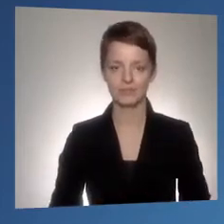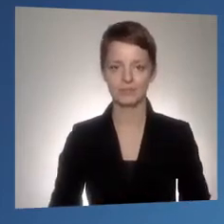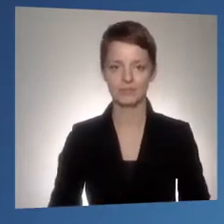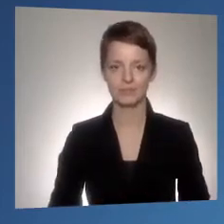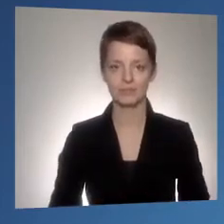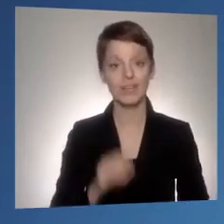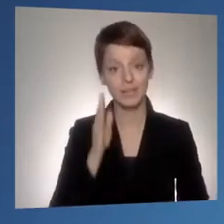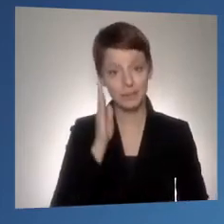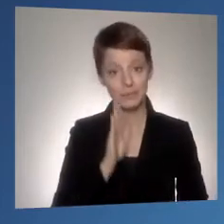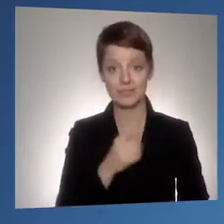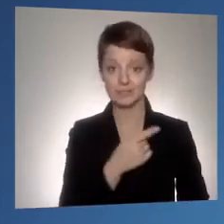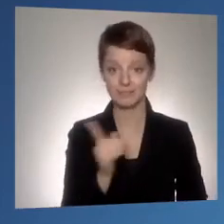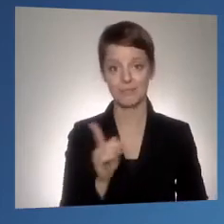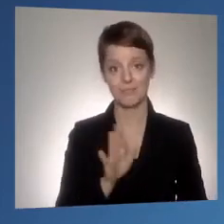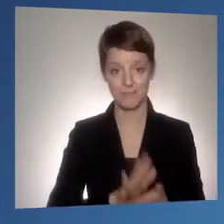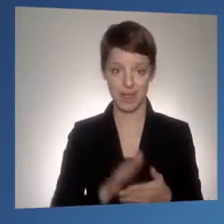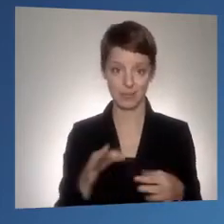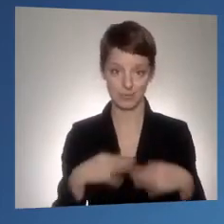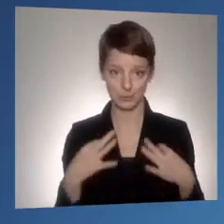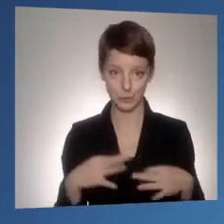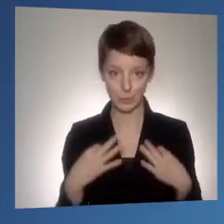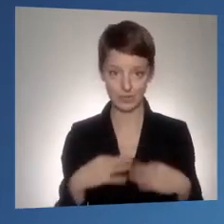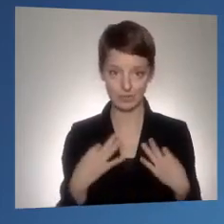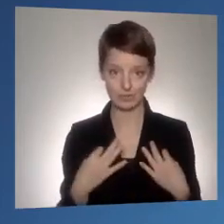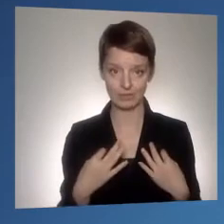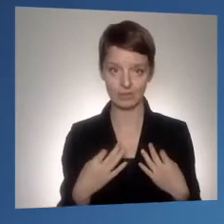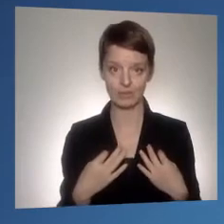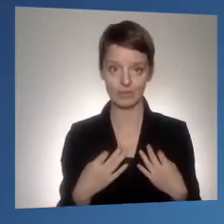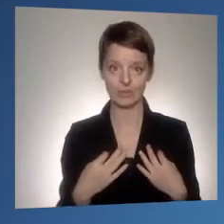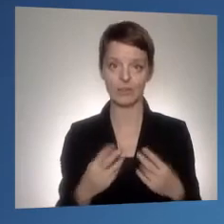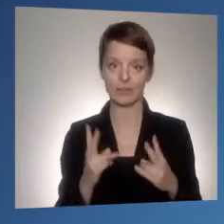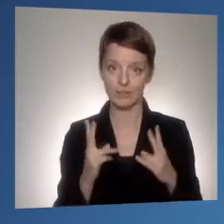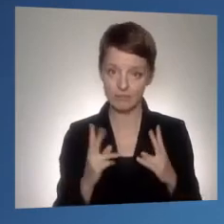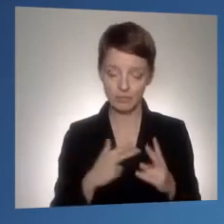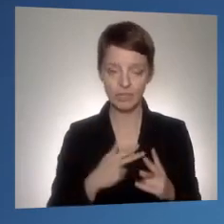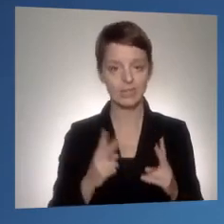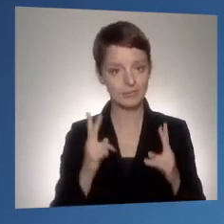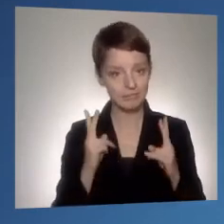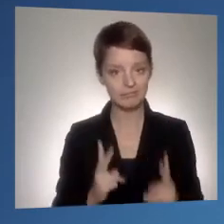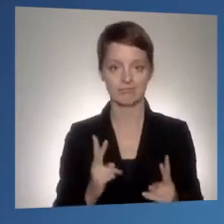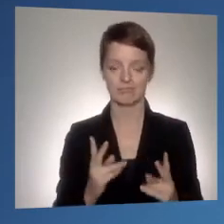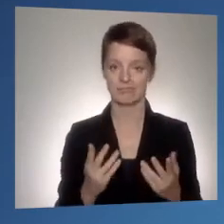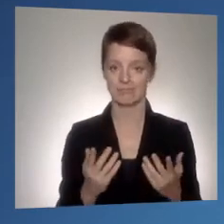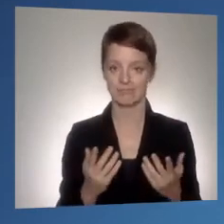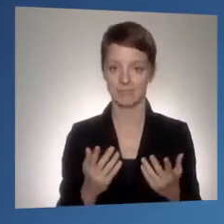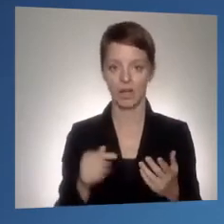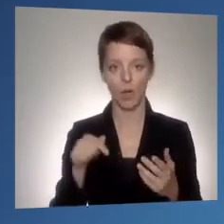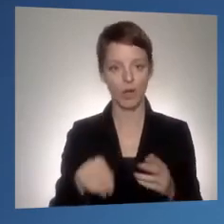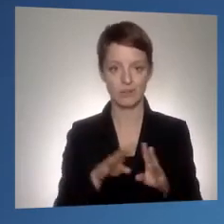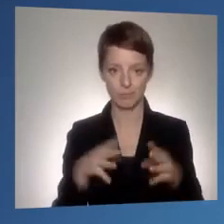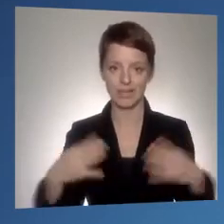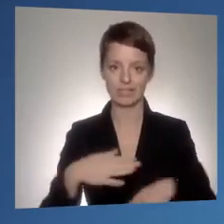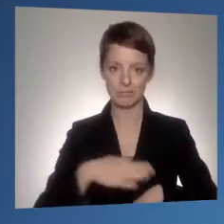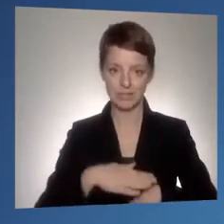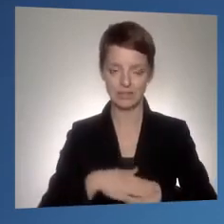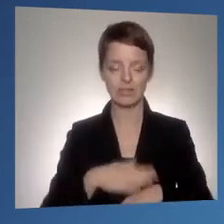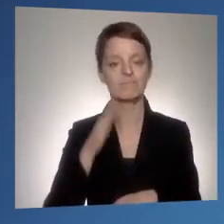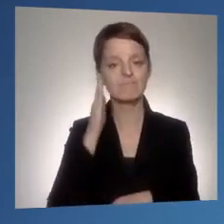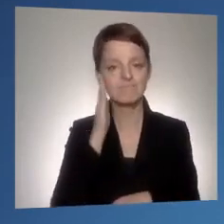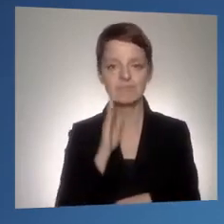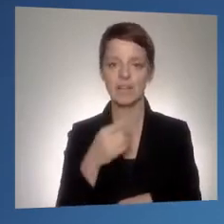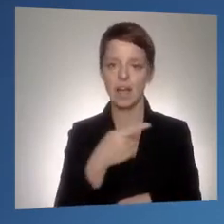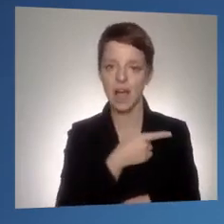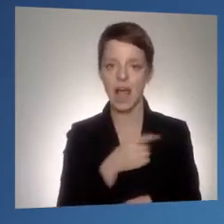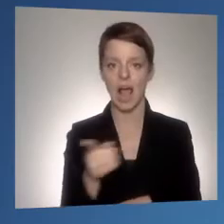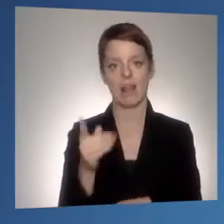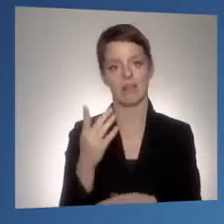Sie gesund. Das wünsche ich Ihnen von allen Herzen, von ganz am Anfang und vor allen Dingen auch in der heutigen Pandemiezeit. Bitte bleiben Sie auch